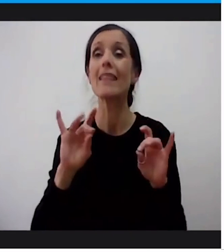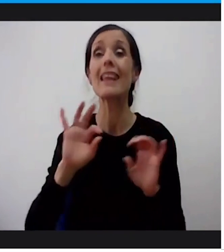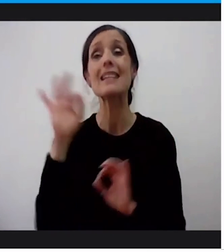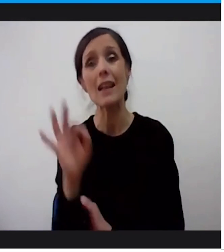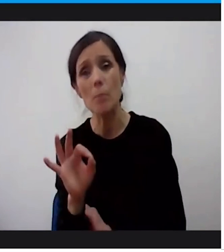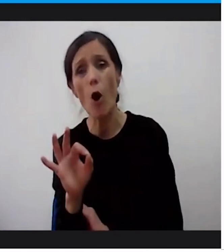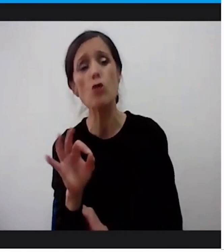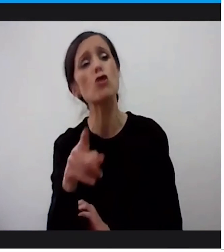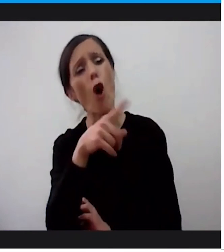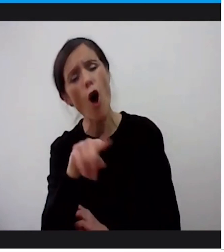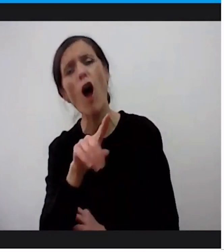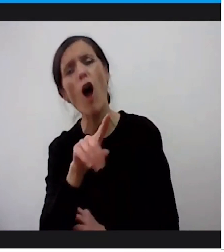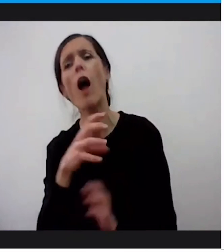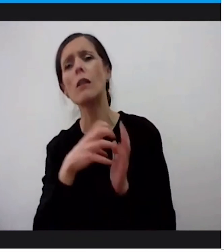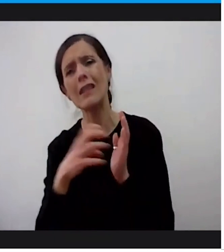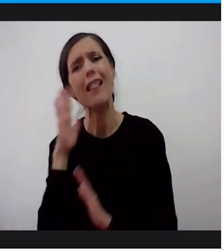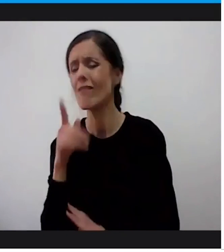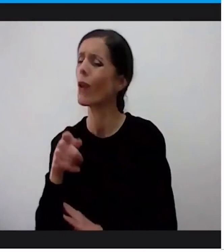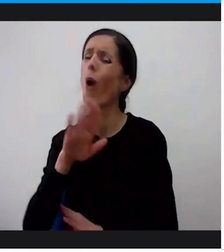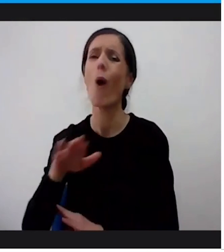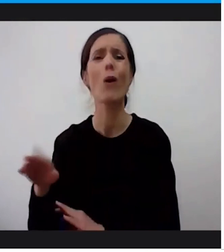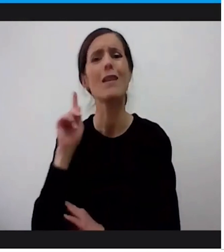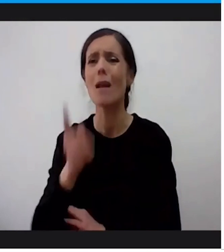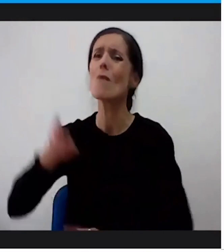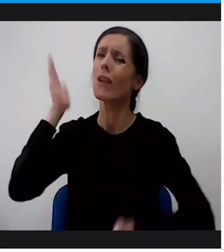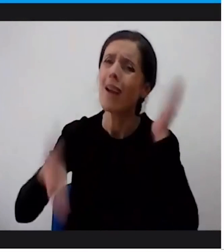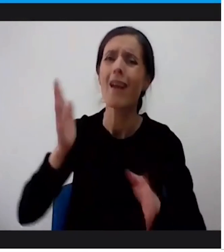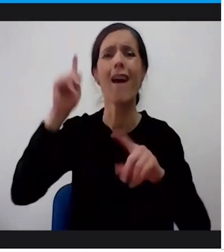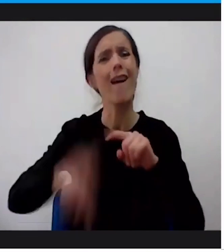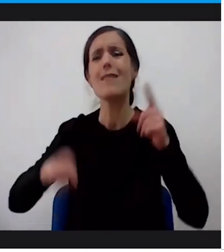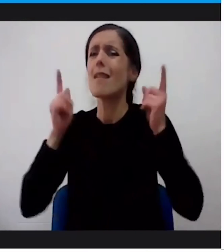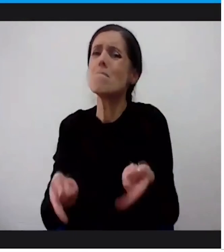kažnjavanje dece neophodno za uspješno podizanje dece. uspješno Hvala